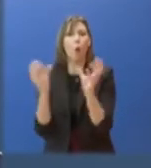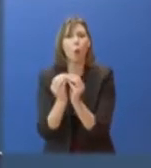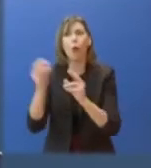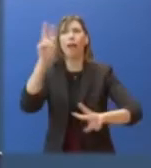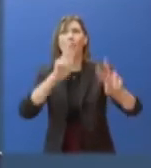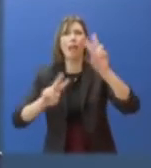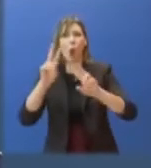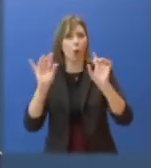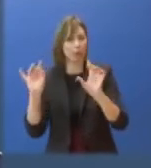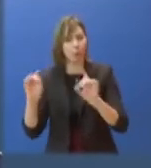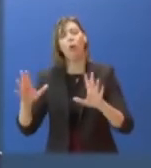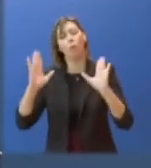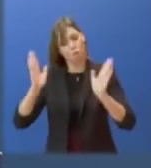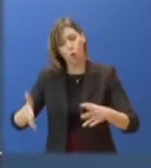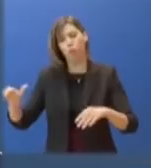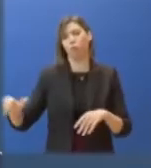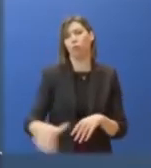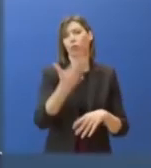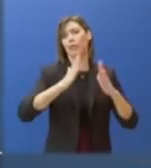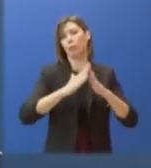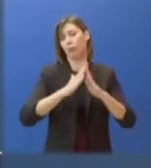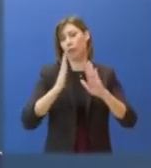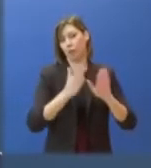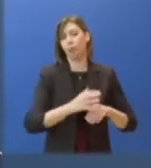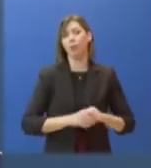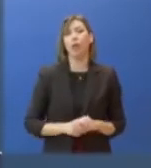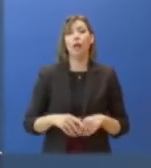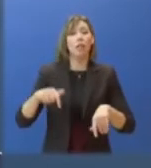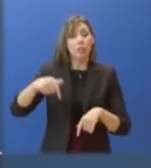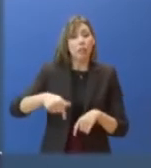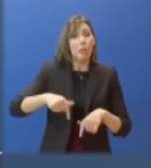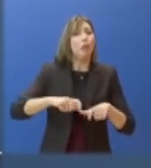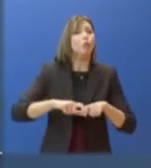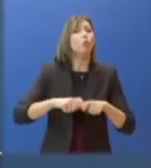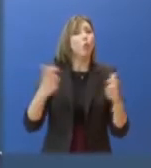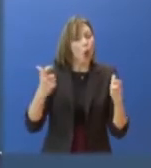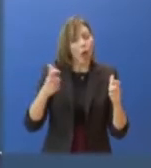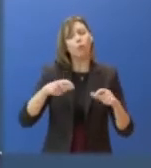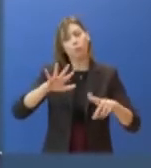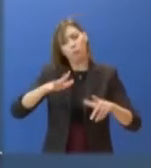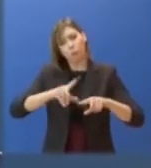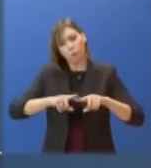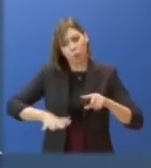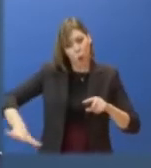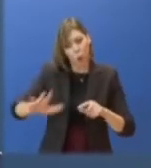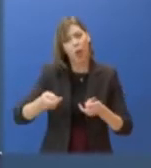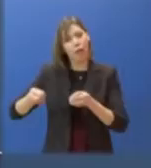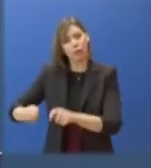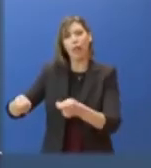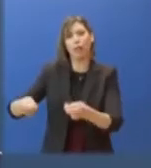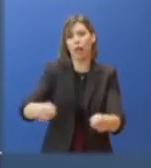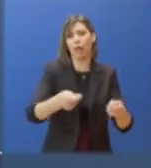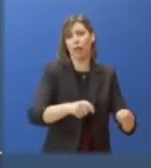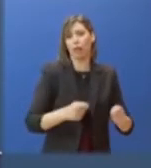καιρικών φαινομένων, τα σχολεία μας σε πολλές περιοχές της χώρας παρέμειναν κλειστά. Από το πρωί πραγματοποιείται τηλεκπαίδευση σε